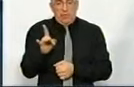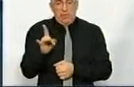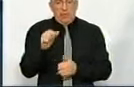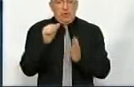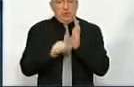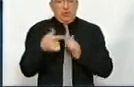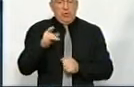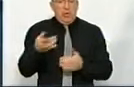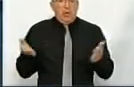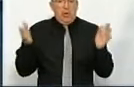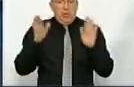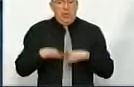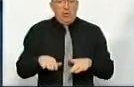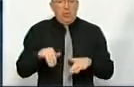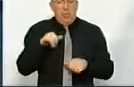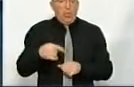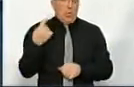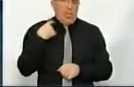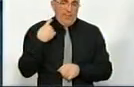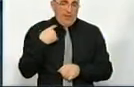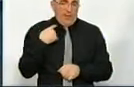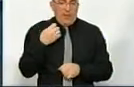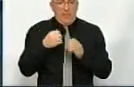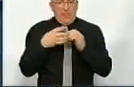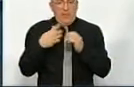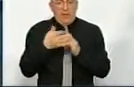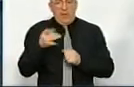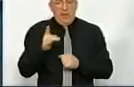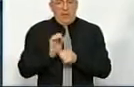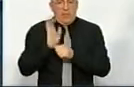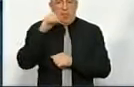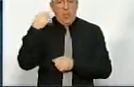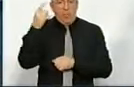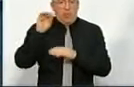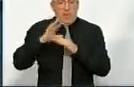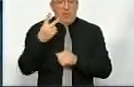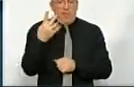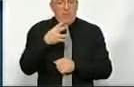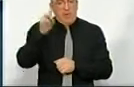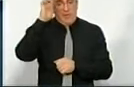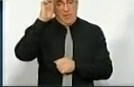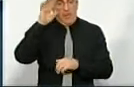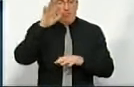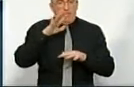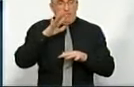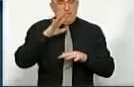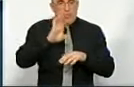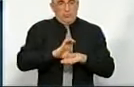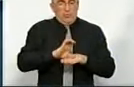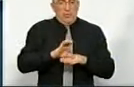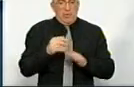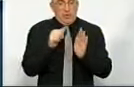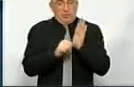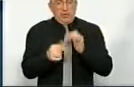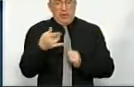60 гривень залишаються там умовно в Карпівницькому, 15 гривень йдуть в обласний бюджет і 25 – в державний бюджет. Якщо з